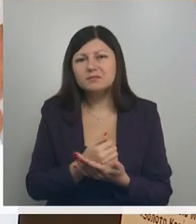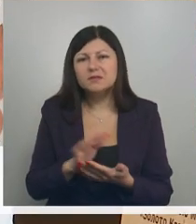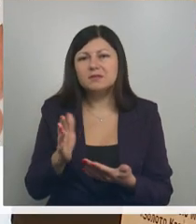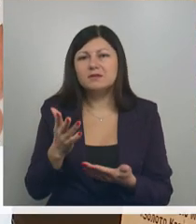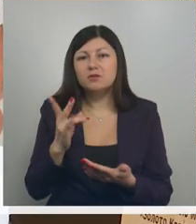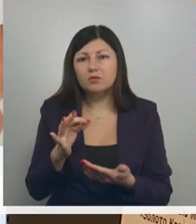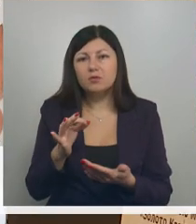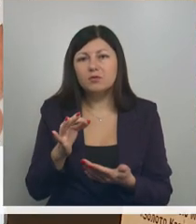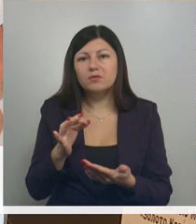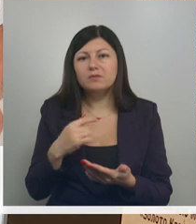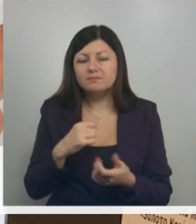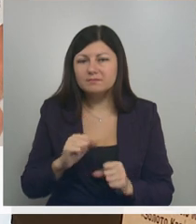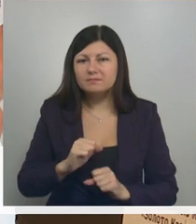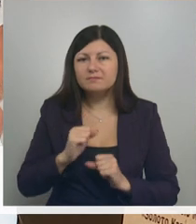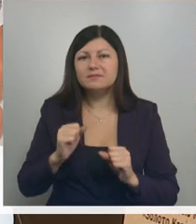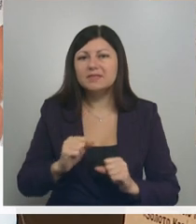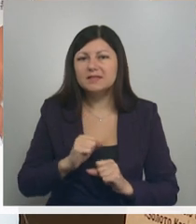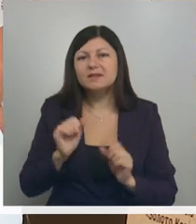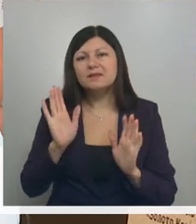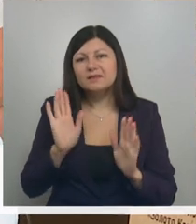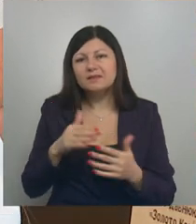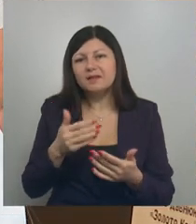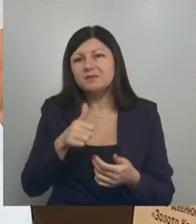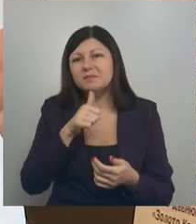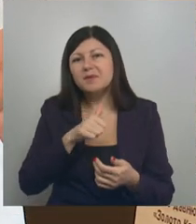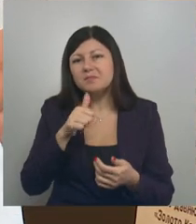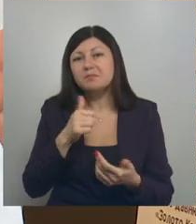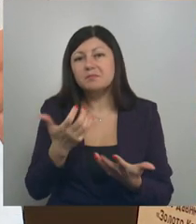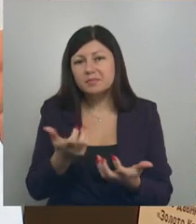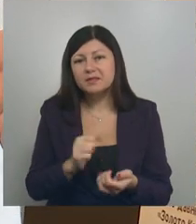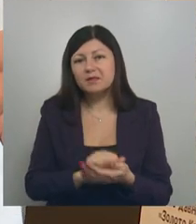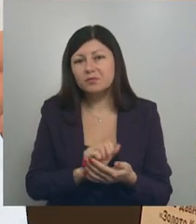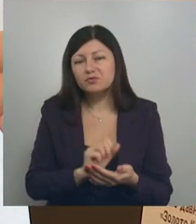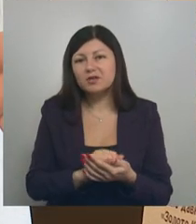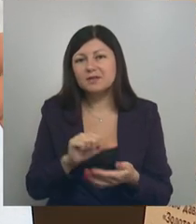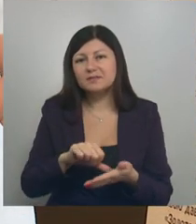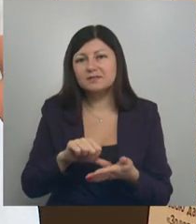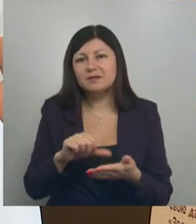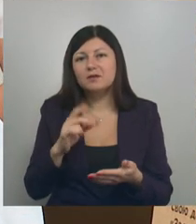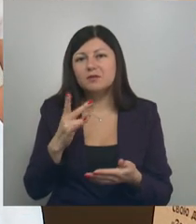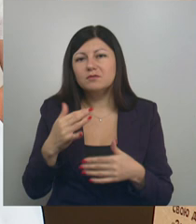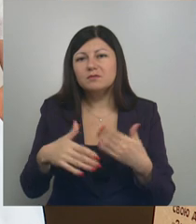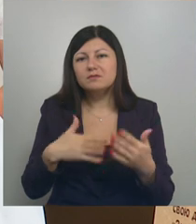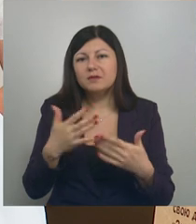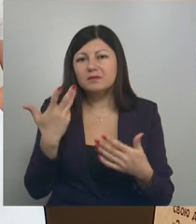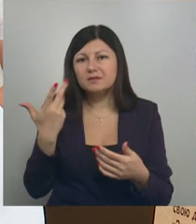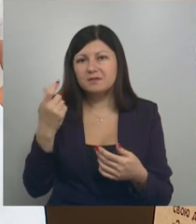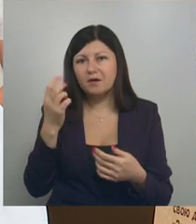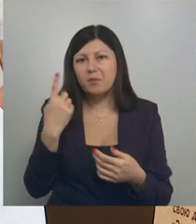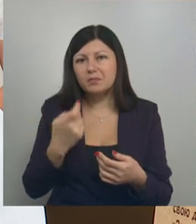я покидала, подумала, ладно, хотя бы. Приняла участие. Но когда сейчас объявили, я